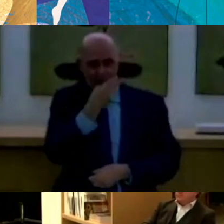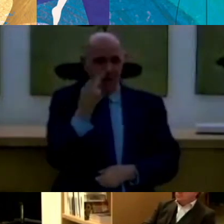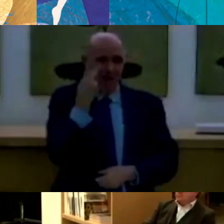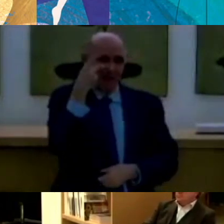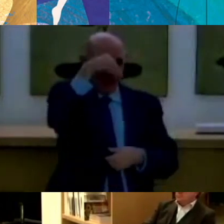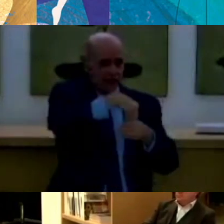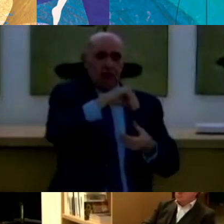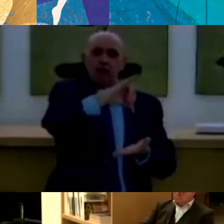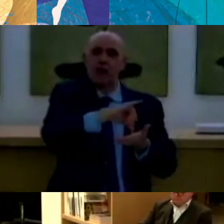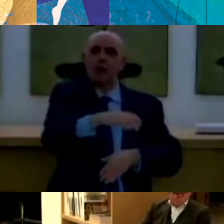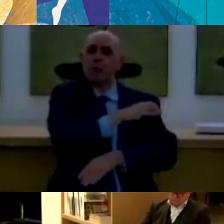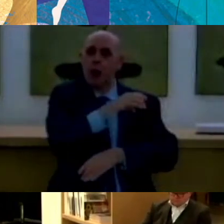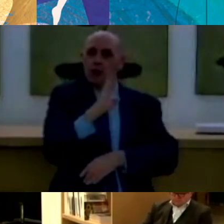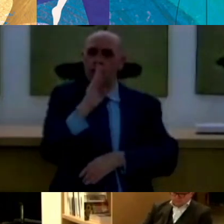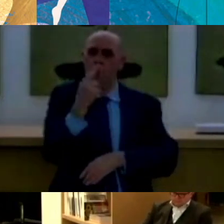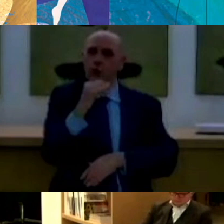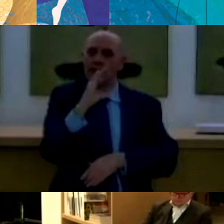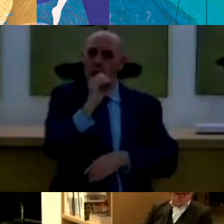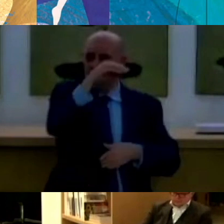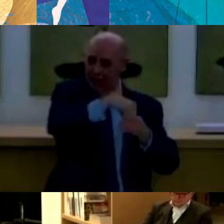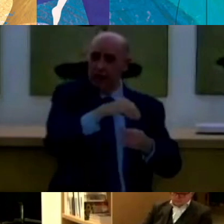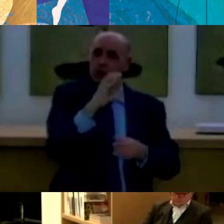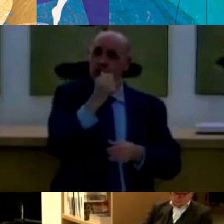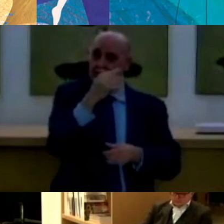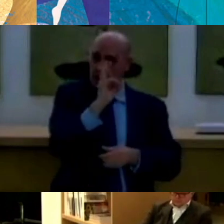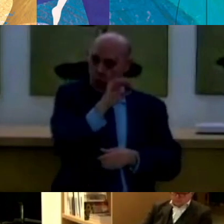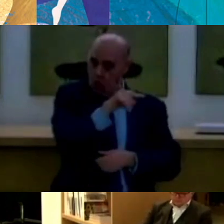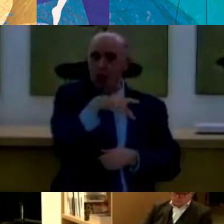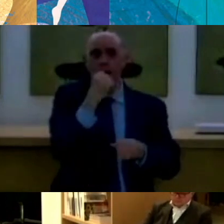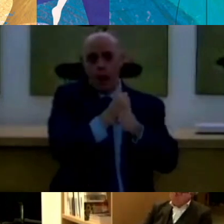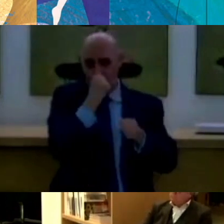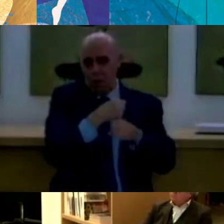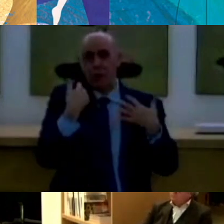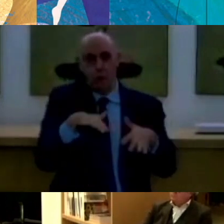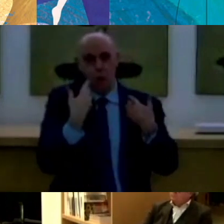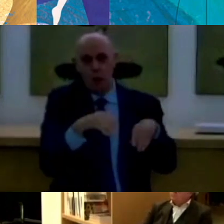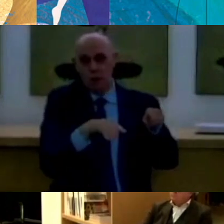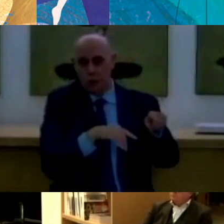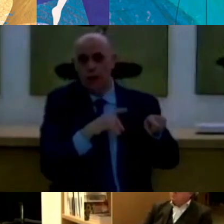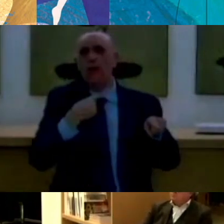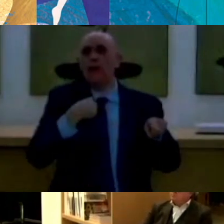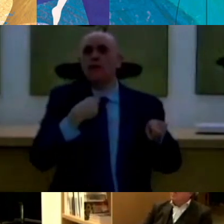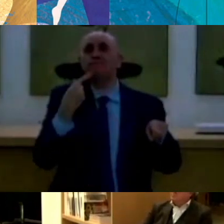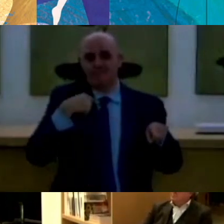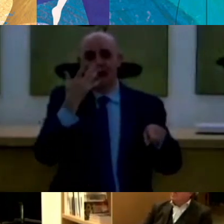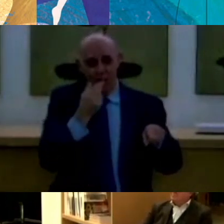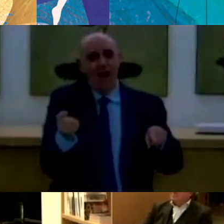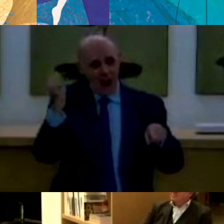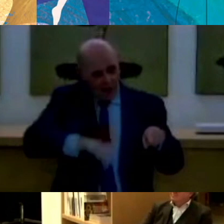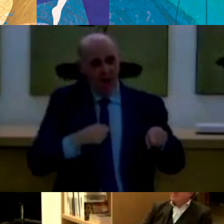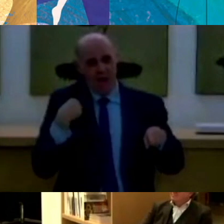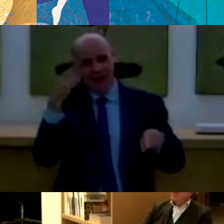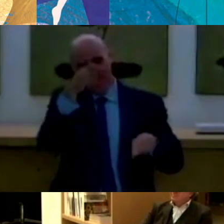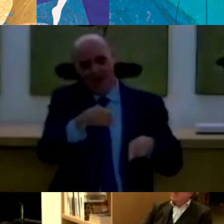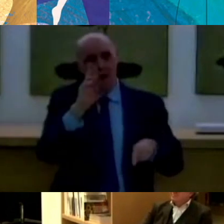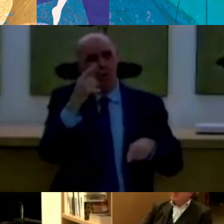Butrio all'interno del CTO è un centro che lavora molto mi riservo di andare a Butrio, ancora non ci sono mai stato ma